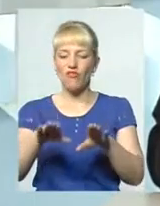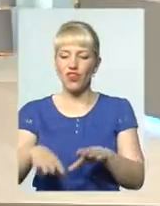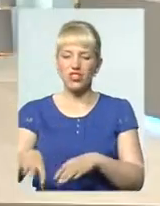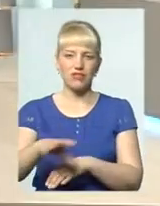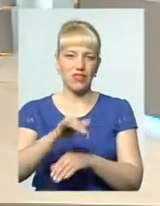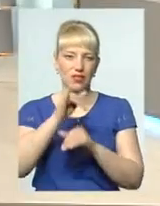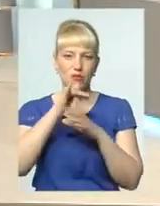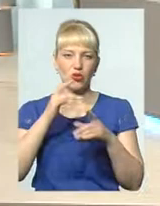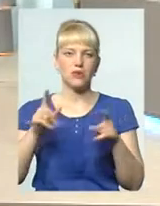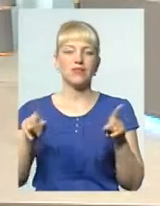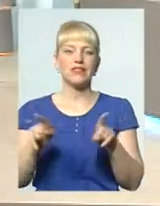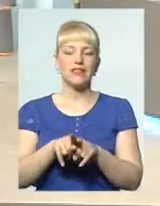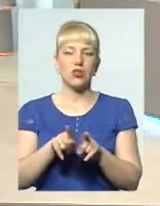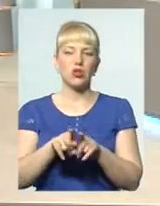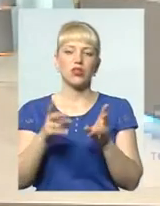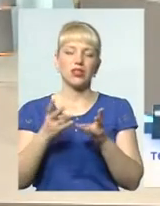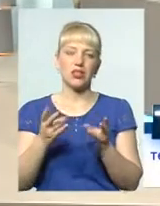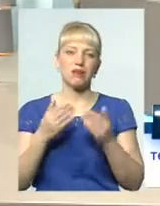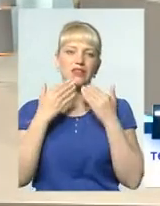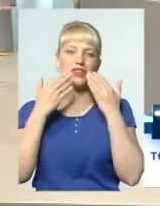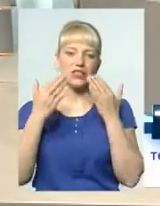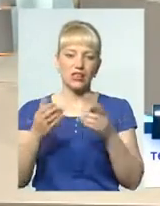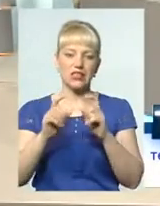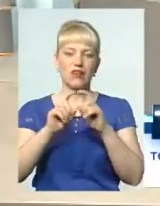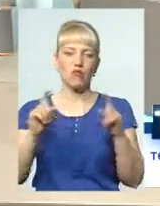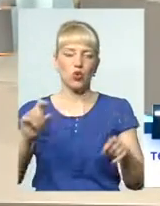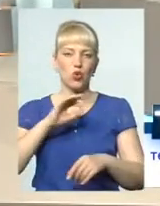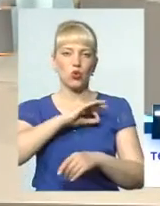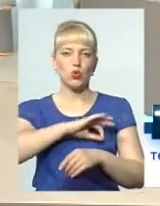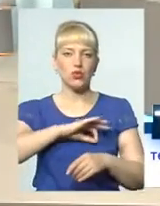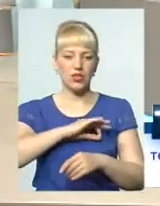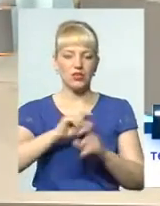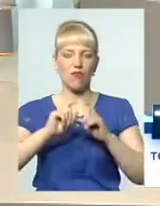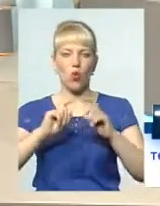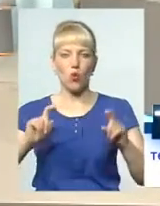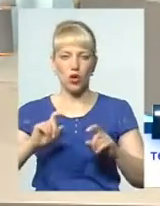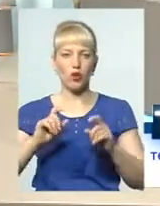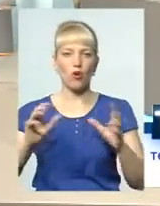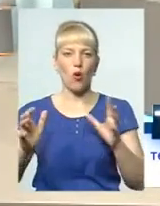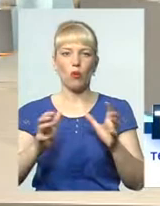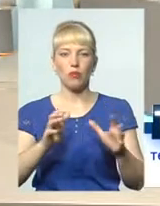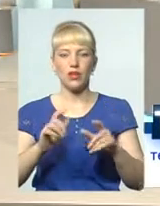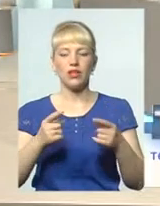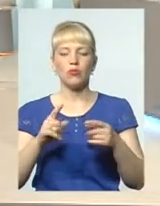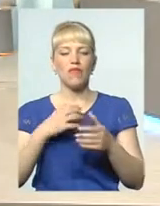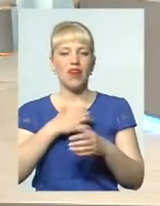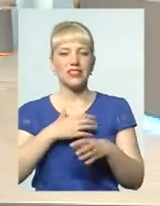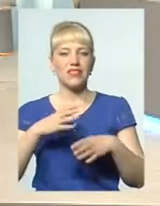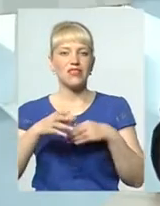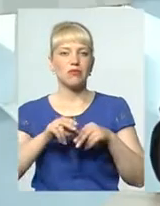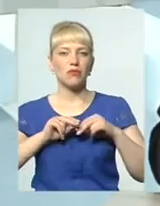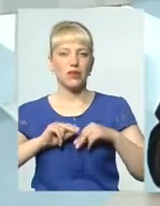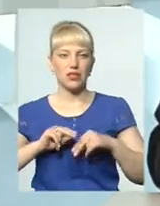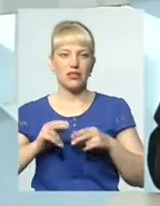важливо. Тому треба звертатися в органи юстиції, до органів опіки. Тому дуже важливо ця співпраця. Звичайно, ми маємо бути тим